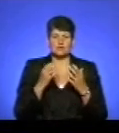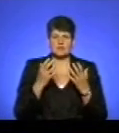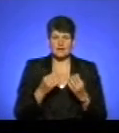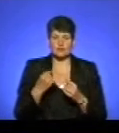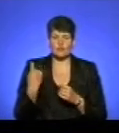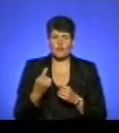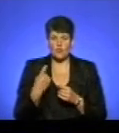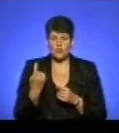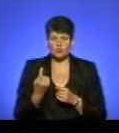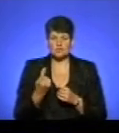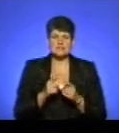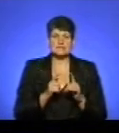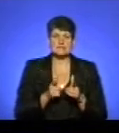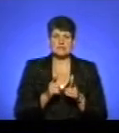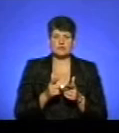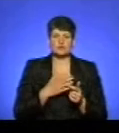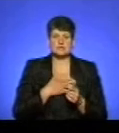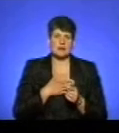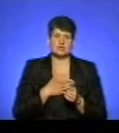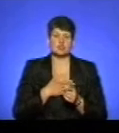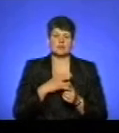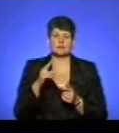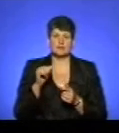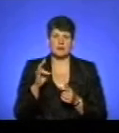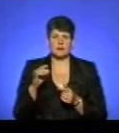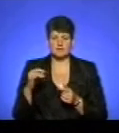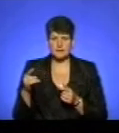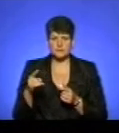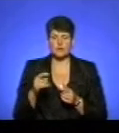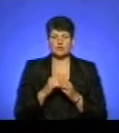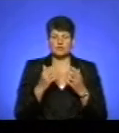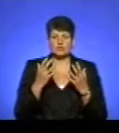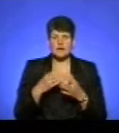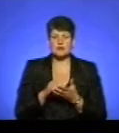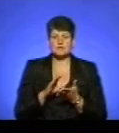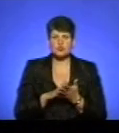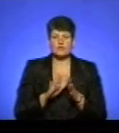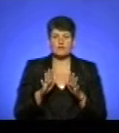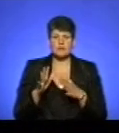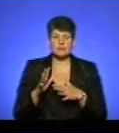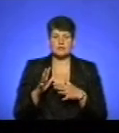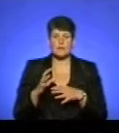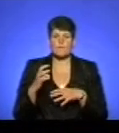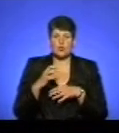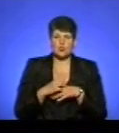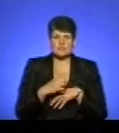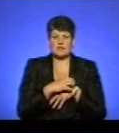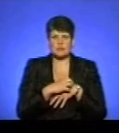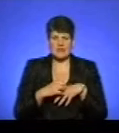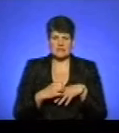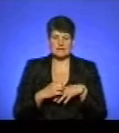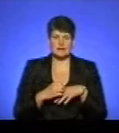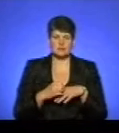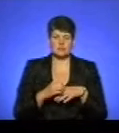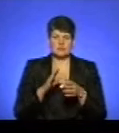згідно наших оперативних даних, щоденно в області реєструються випадки покусів, подряпин чи ослинень